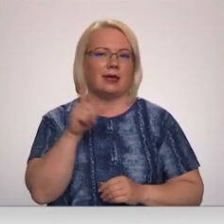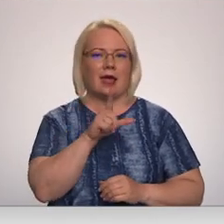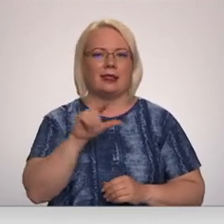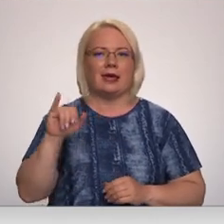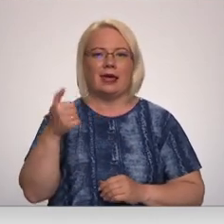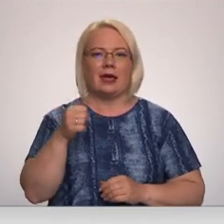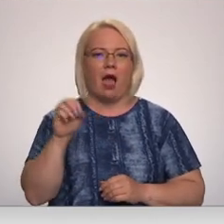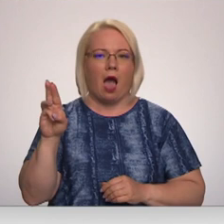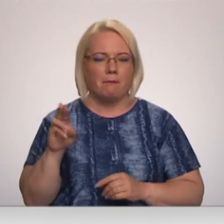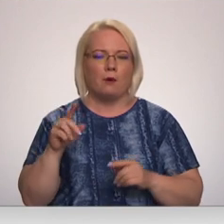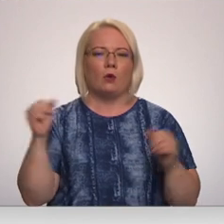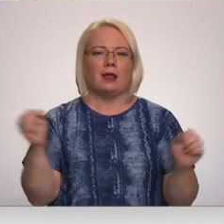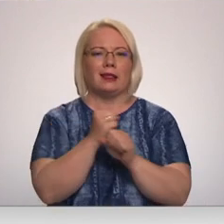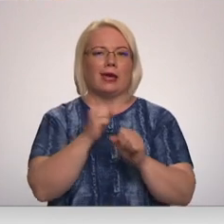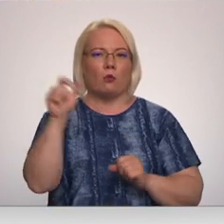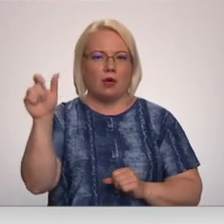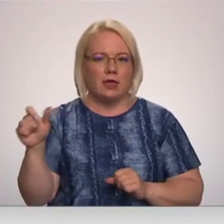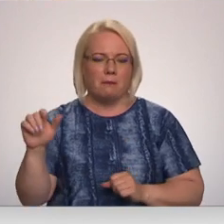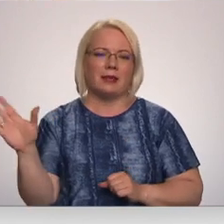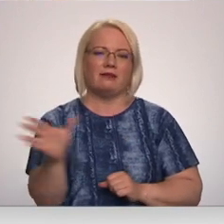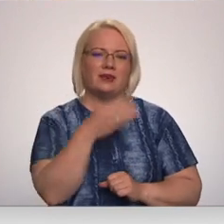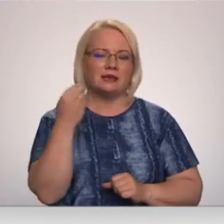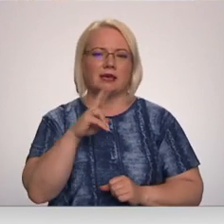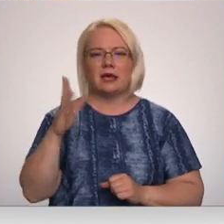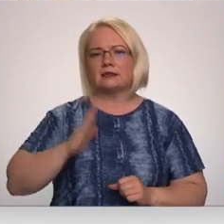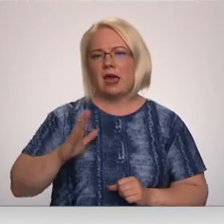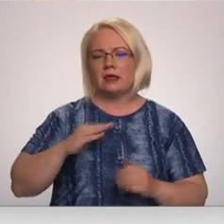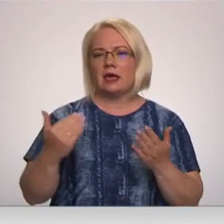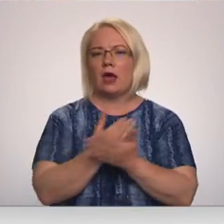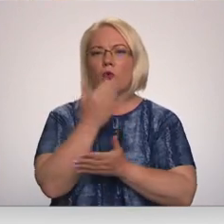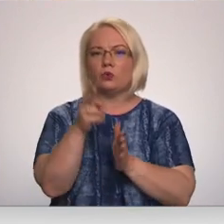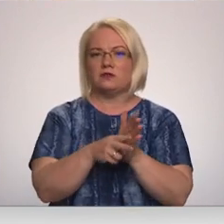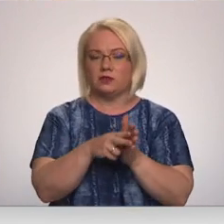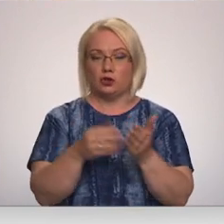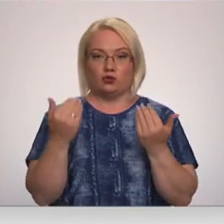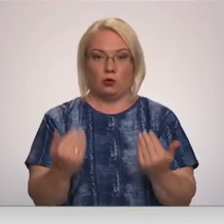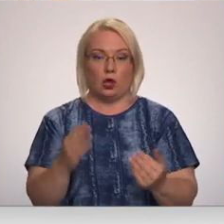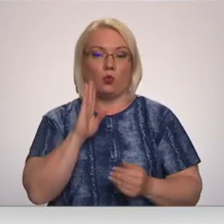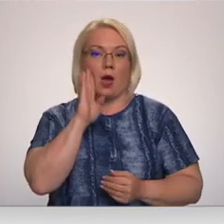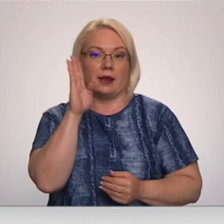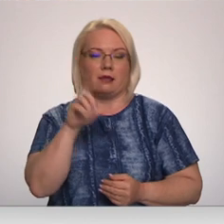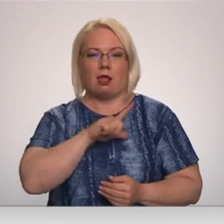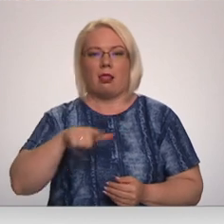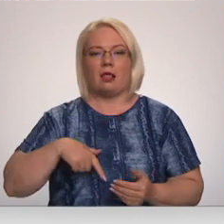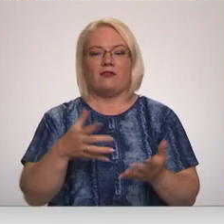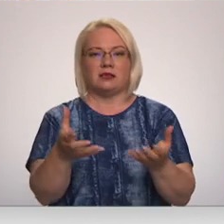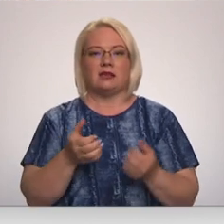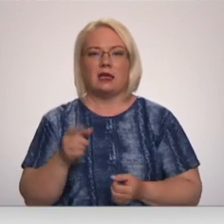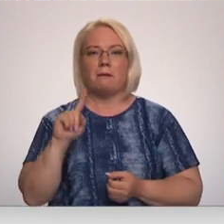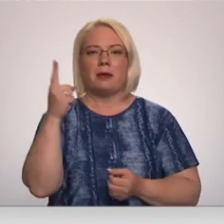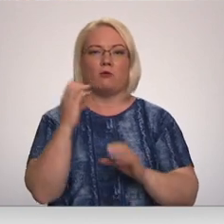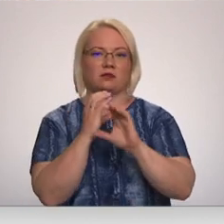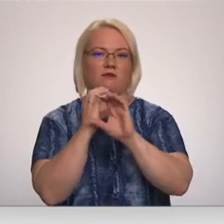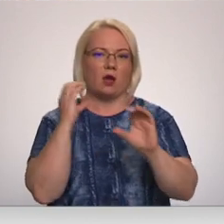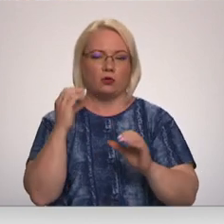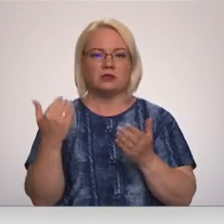līgotājiem, bet arī visiem, kas gaidīja jaunos vilcienus. Tiešīs šorīt Latvija saņēma uz pirmos divas vagonus jaunajiem